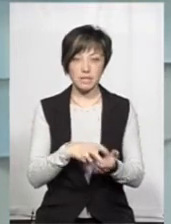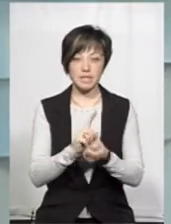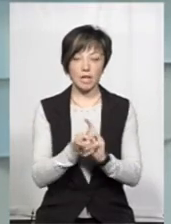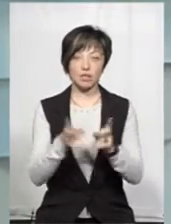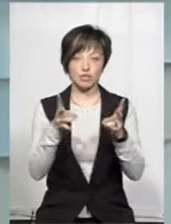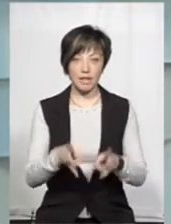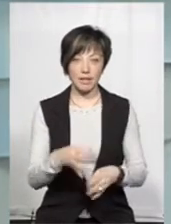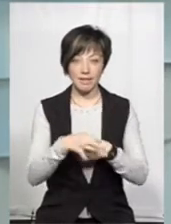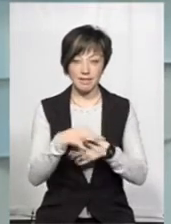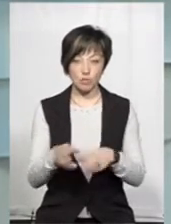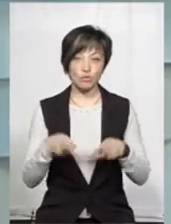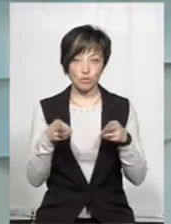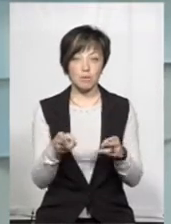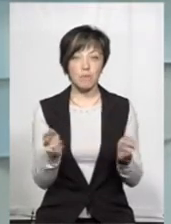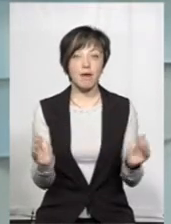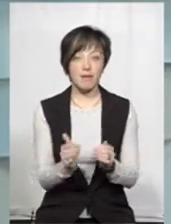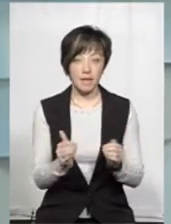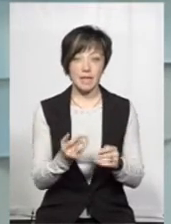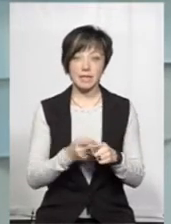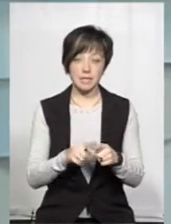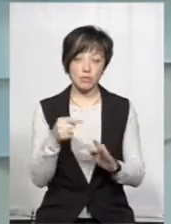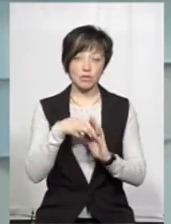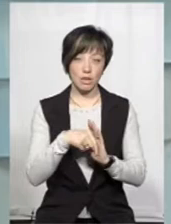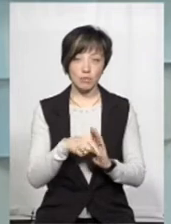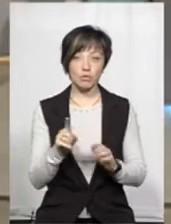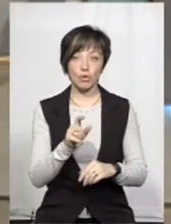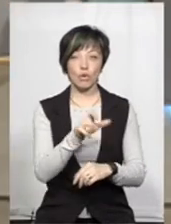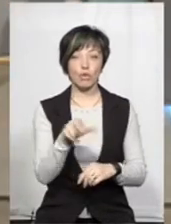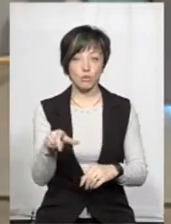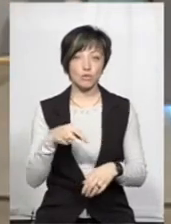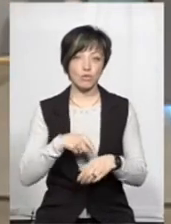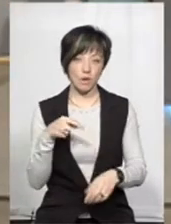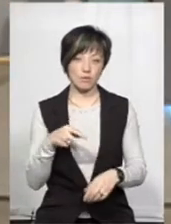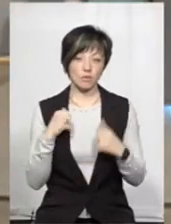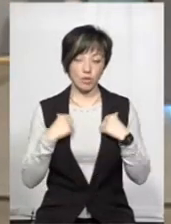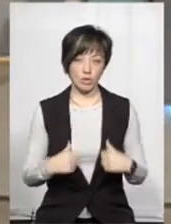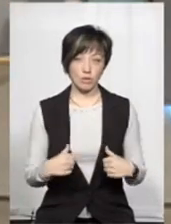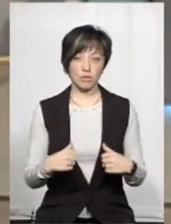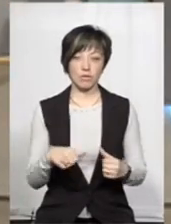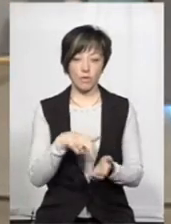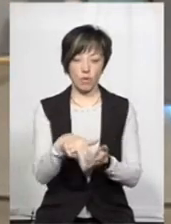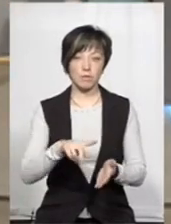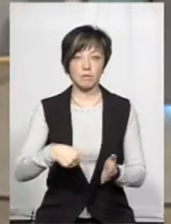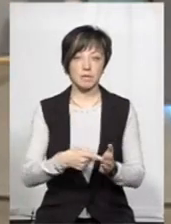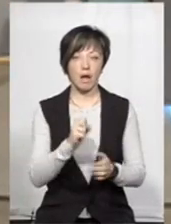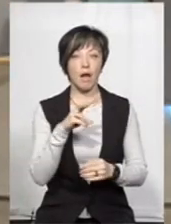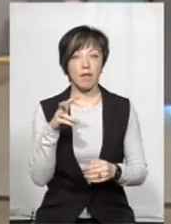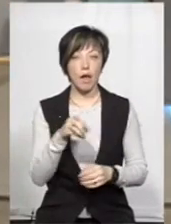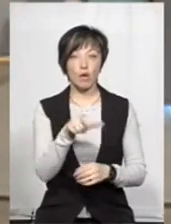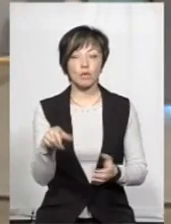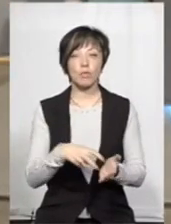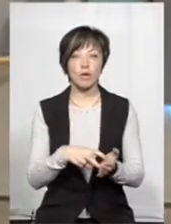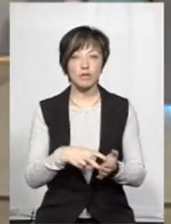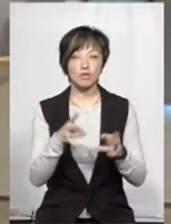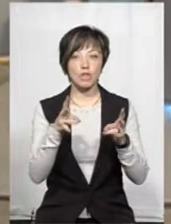стати жертвою саме насильницького злочиня, малий. Тобто, це говорить про те, що вони почуваються досить безпечно, виходячи в місце. Але люди